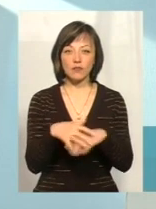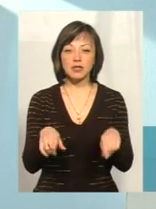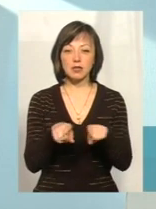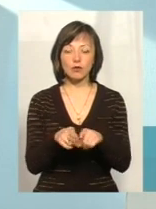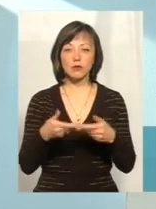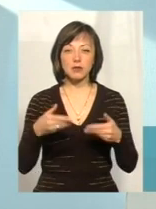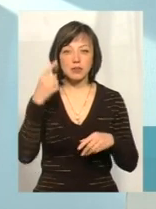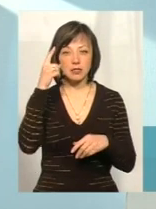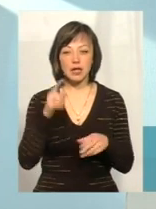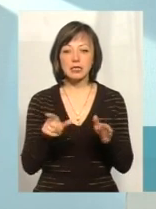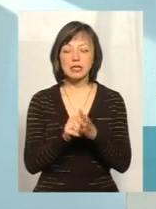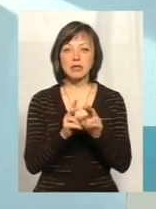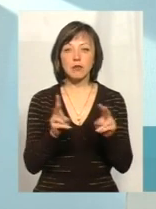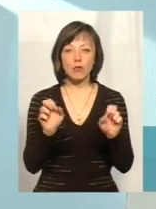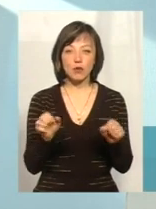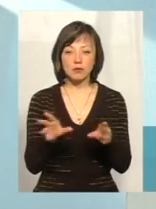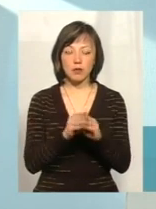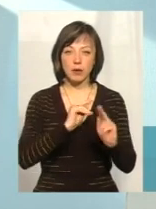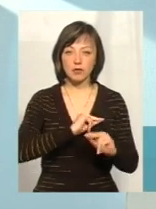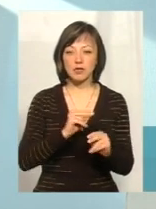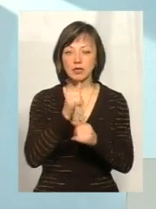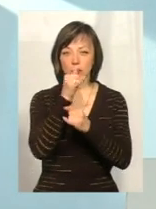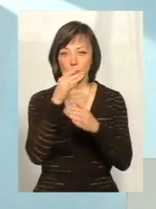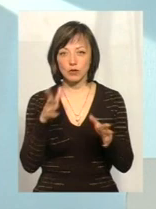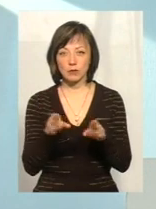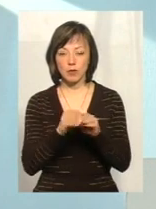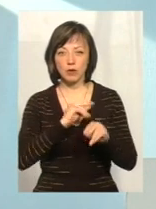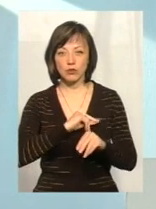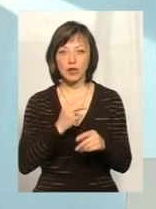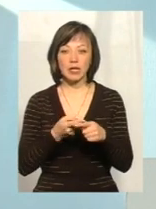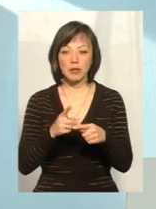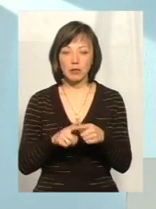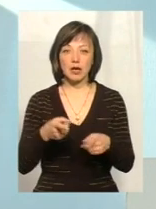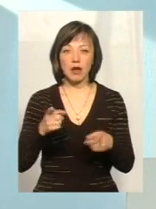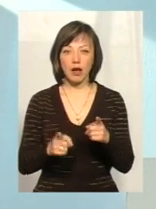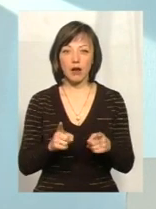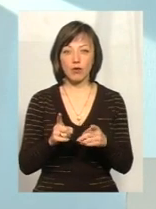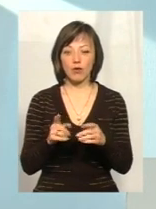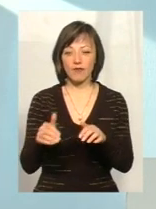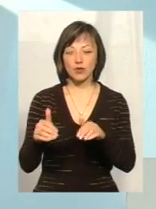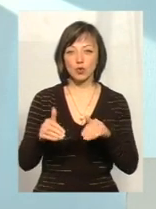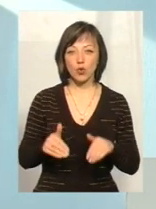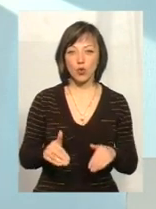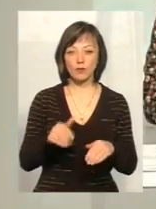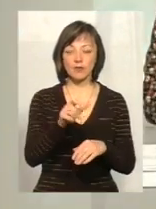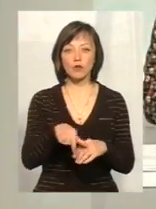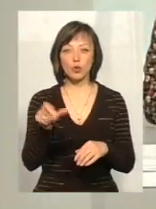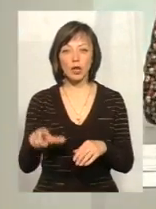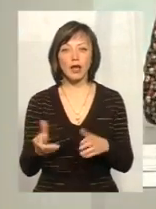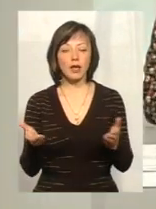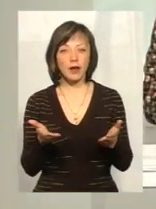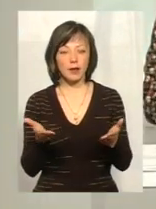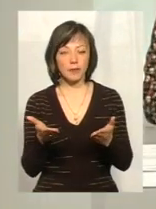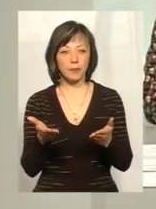рівно ми знаємо, з ким ми можемо співпрацювати, з ким ми не можемо співпрацювати. І ми реально відсторонюємося від тих людей, які,